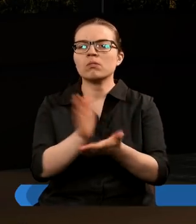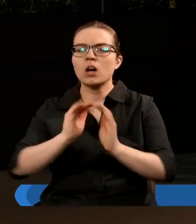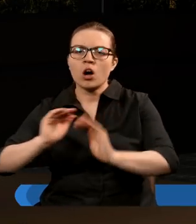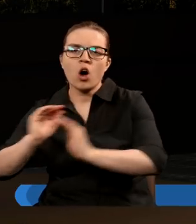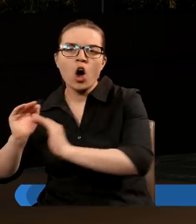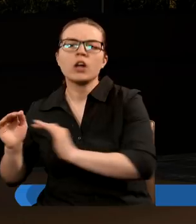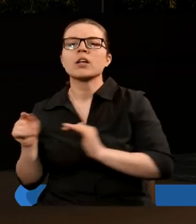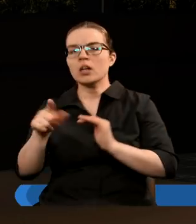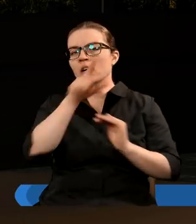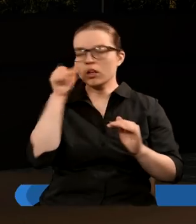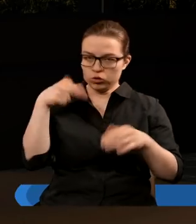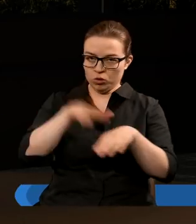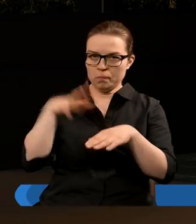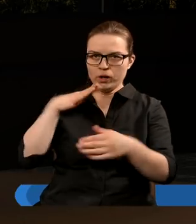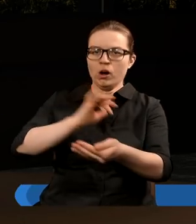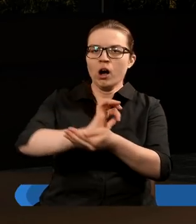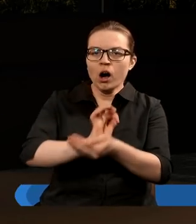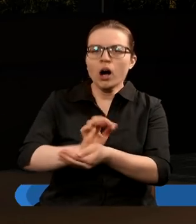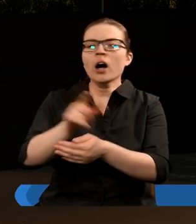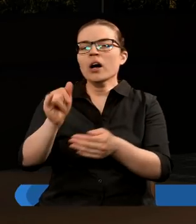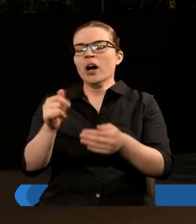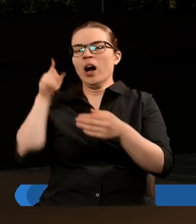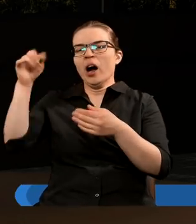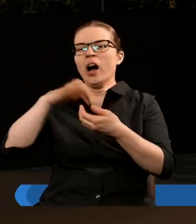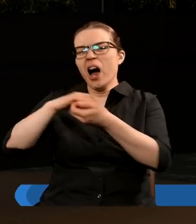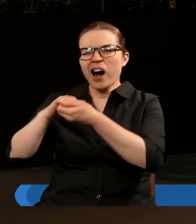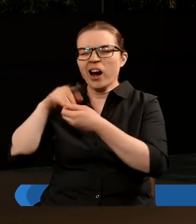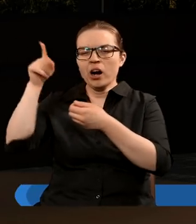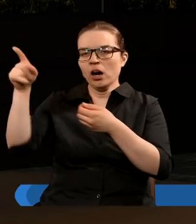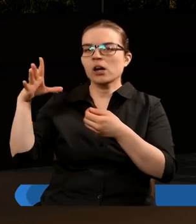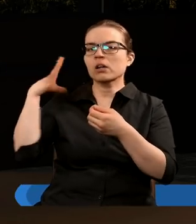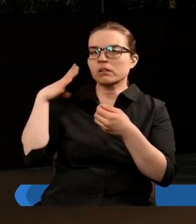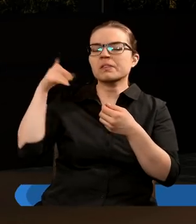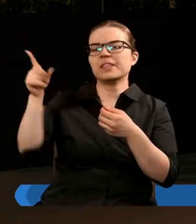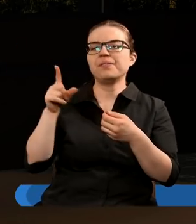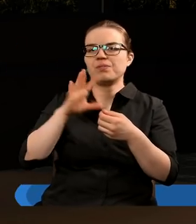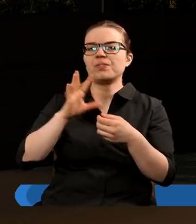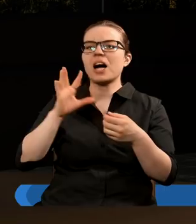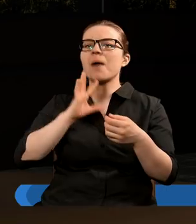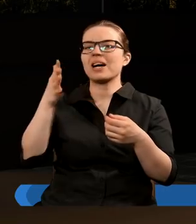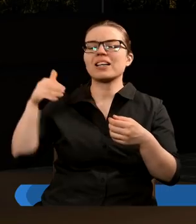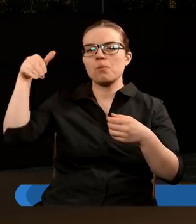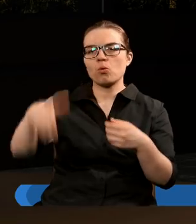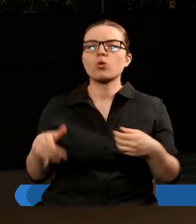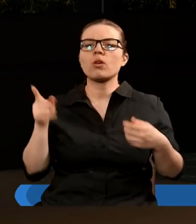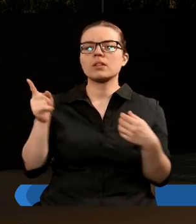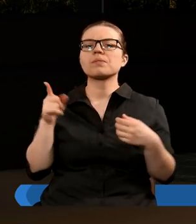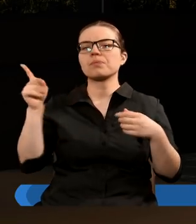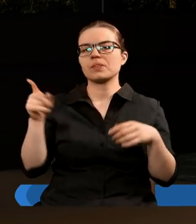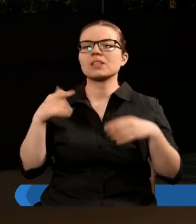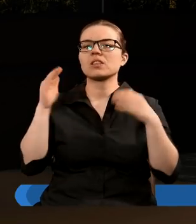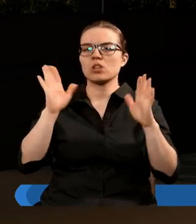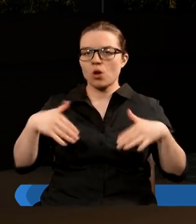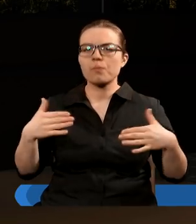uciskani, były Stany Zjednoczone. Stany Zjednoczone Ameryki Północnej. I one faktycznie zostały zbudowane